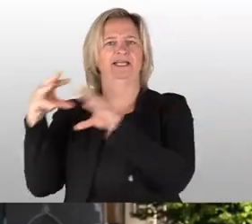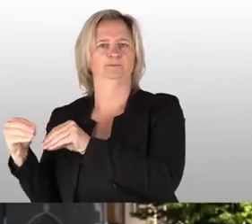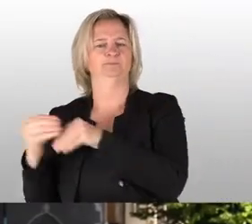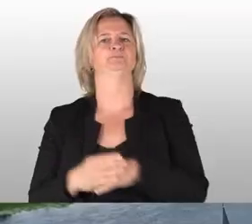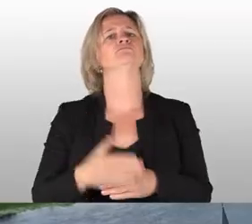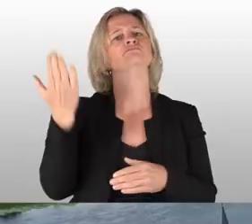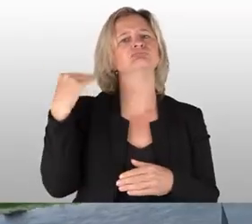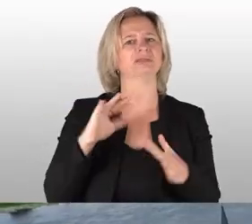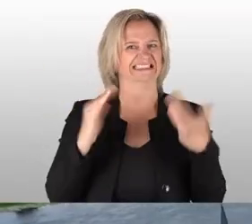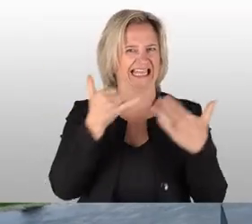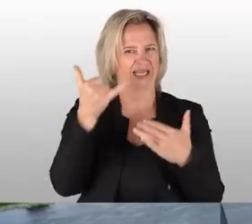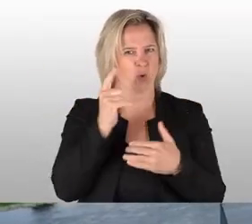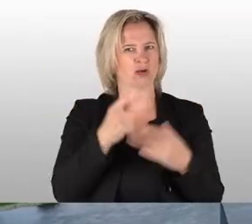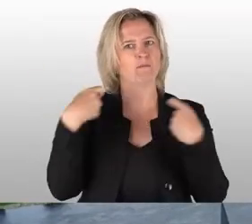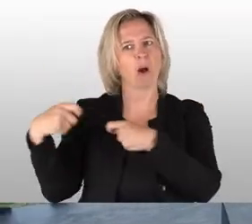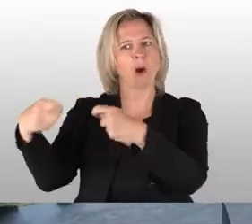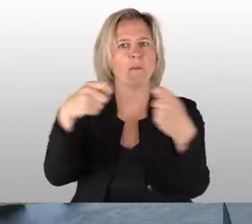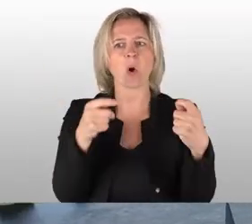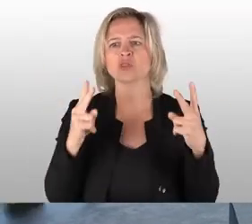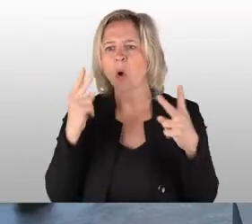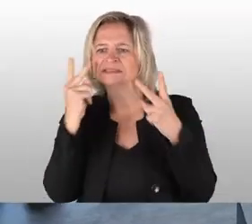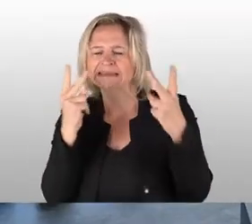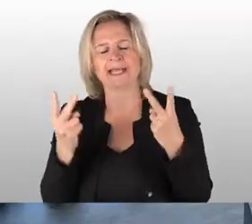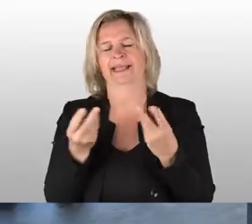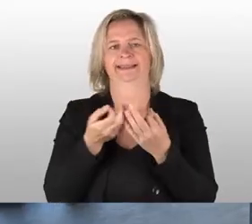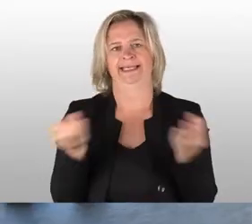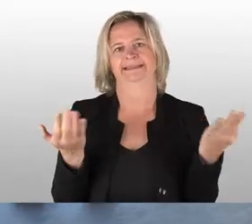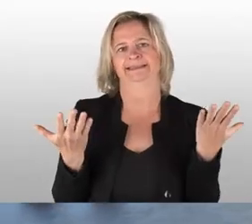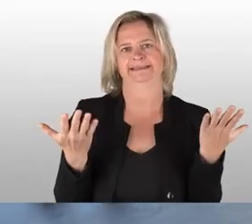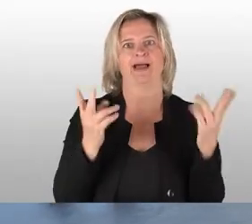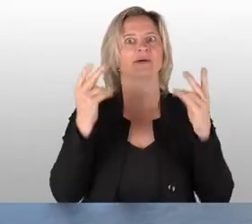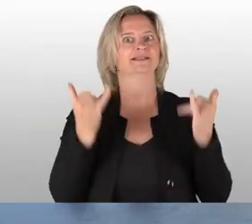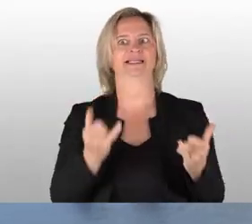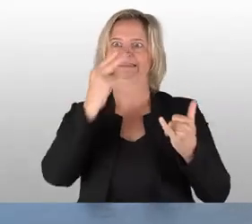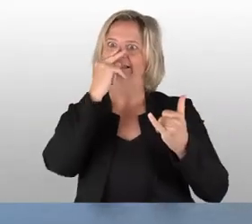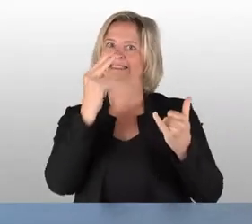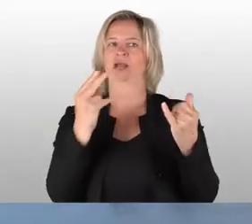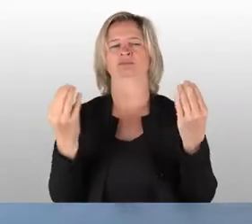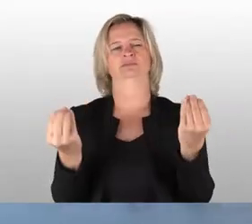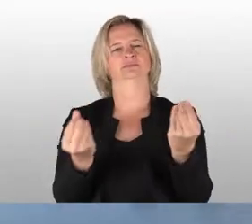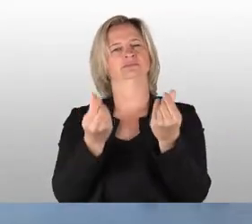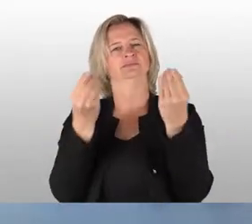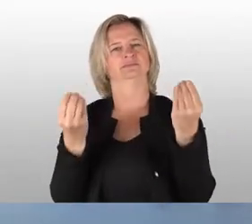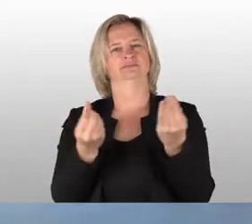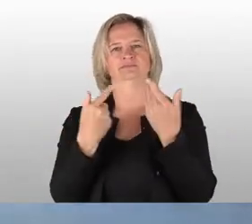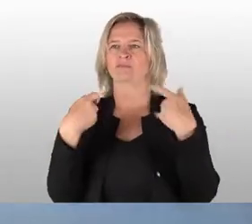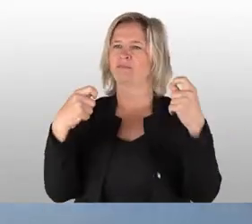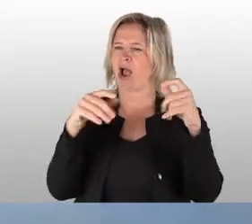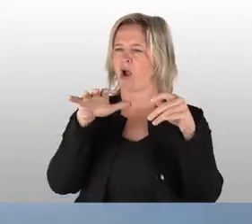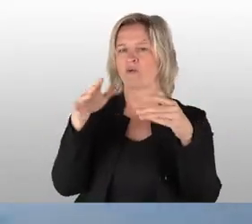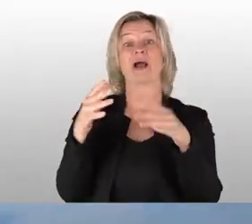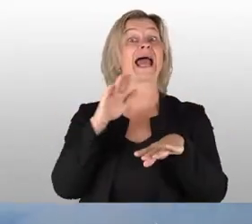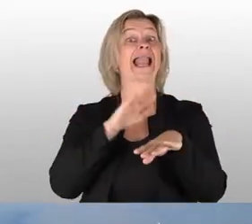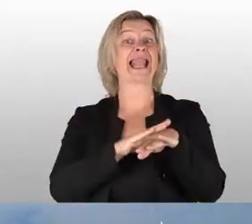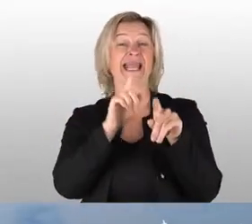dem frühen 10. Jahrhundert ist natürlich nichts mehr da. Stattdessen werden wir verwöhnt mit folgendem Bauensemble. Auf der linken